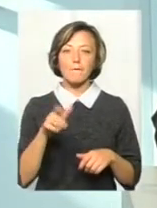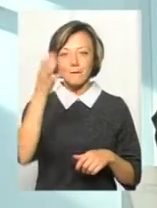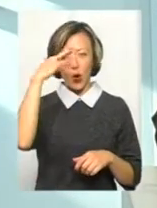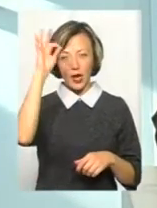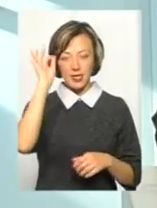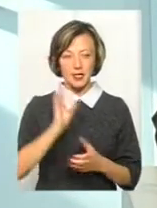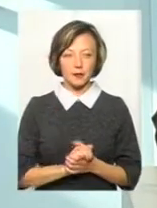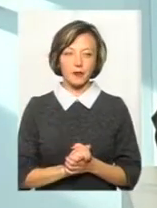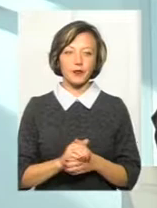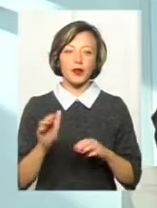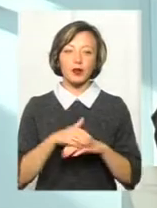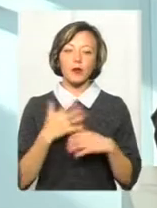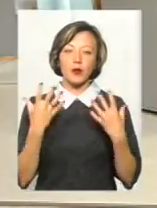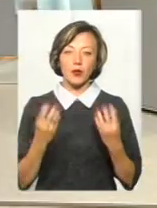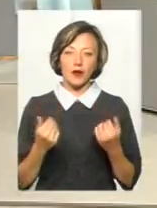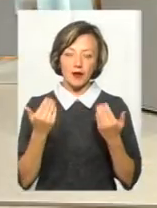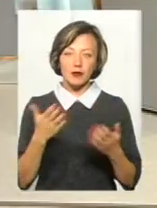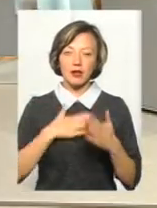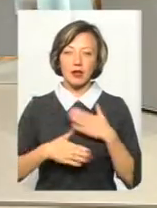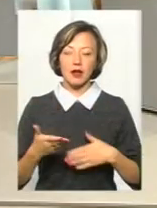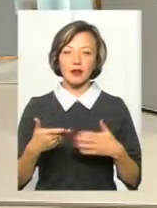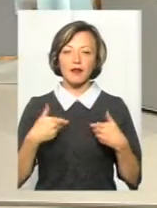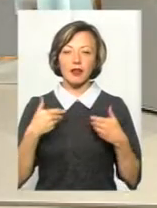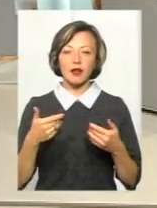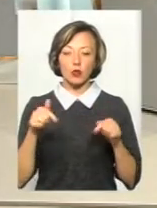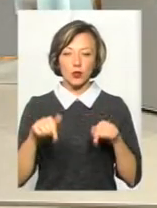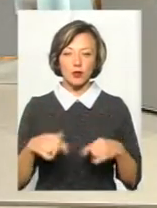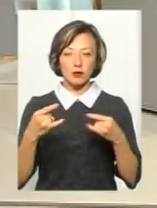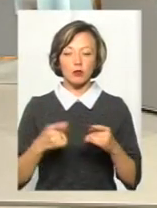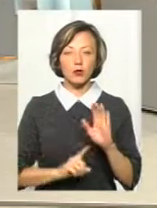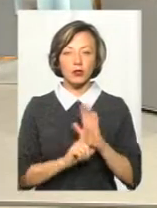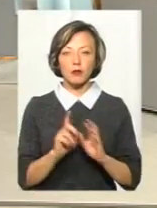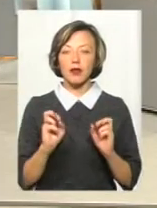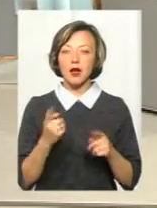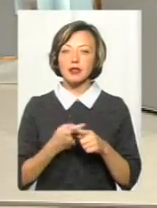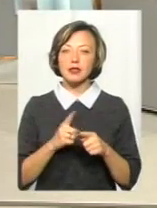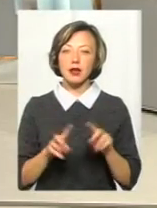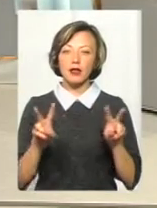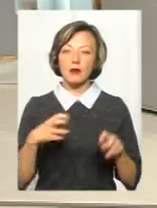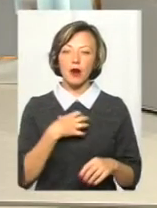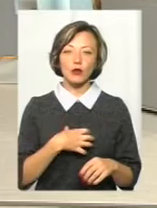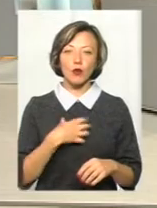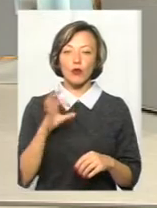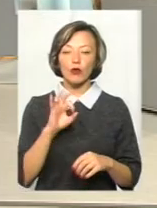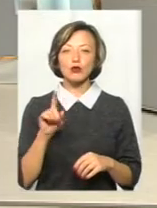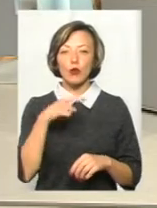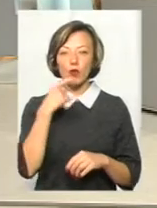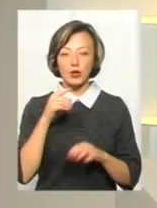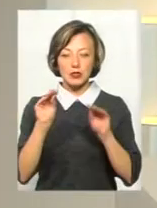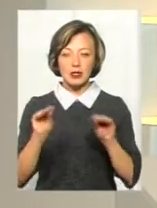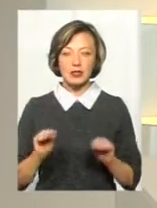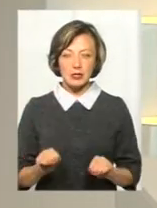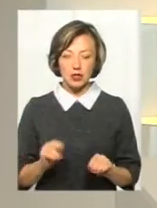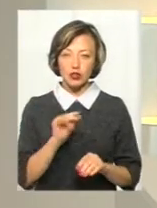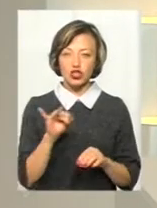пане Валерій. Рада вас віддати у нашій студії. Отож, давайте почнемо з того, наскільки ж ця тема актуальна і про що говорить статистика.